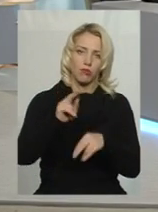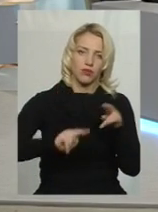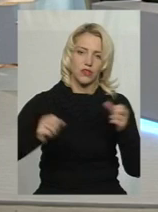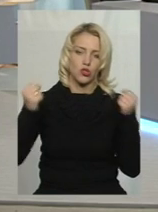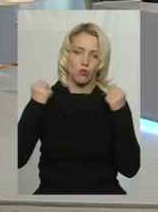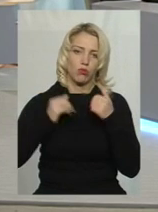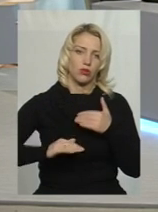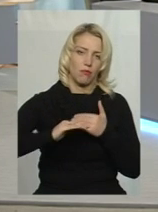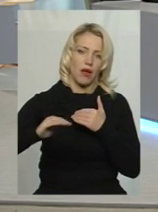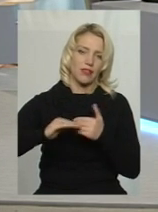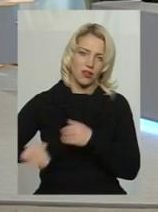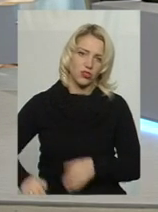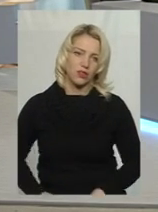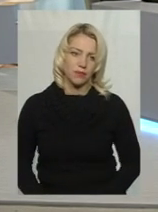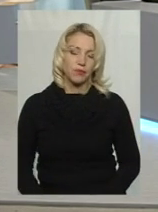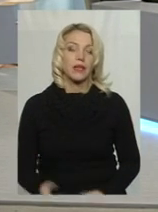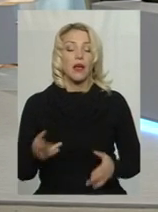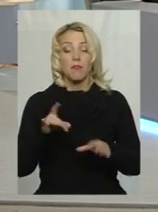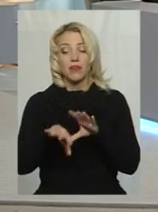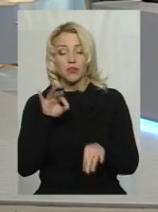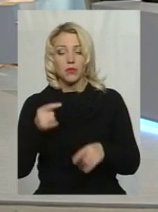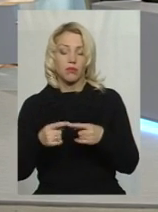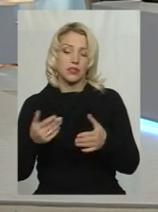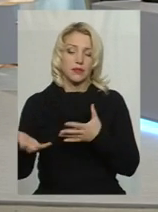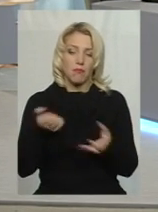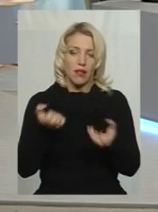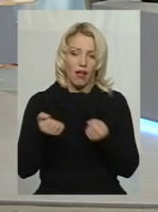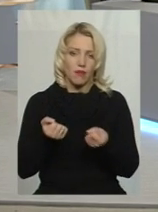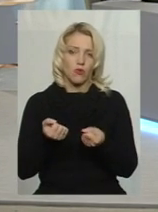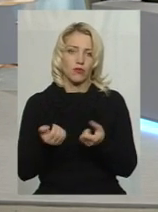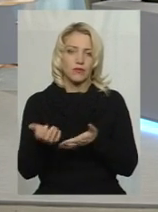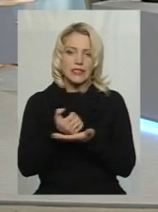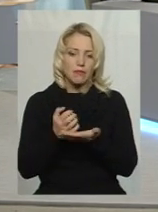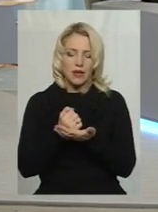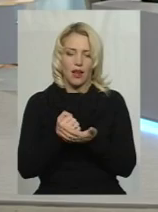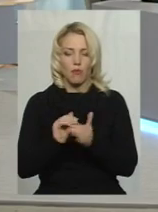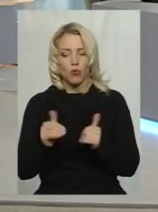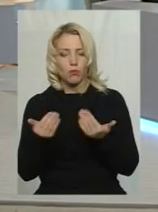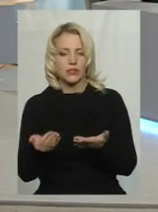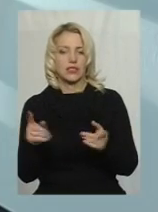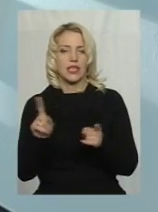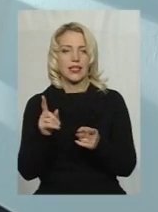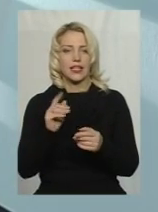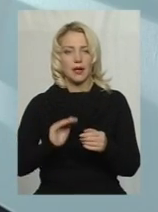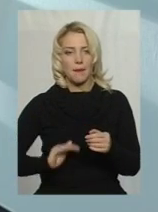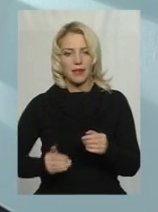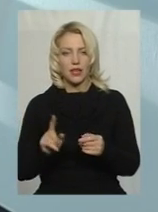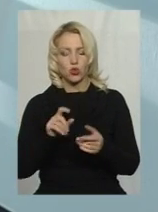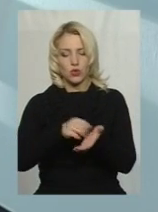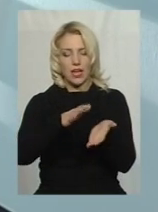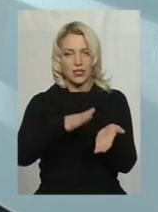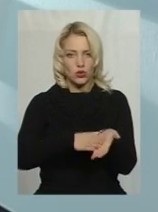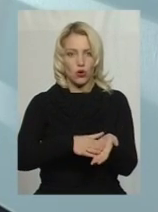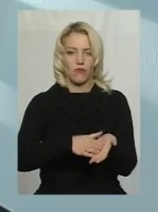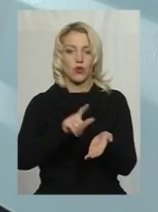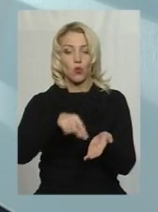При виборі підрядника ми збираємо ці нові пропозиції, тих підрядників, які працюють саме в місті Хмельницькому, зареєстровані в місті Хмельницькому